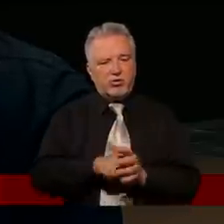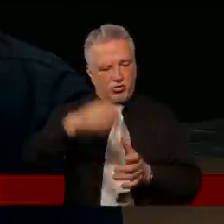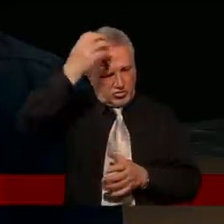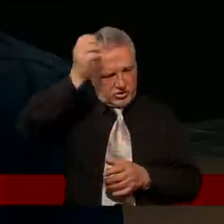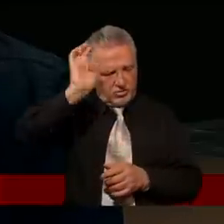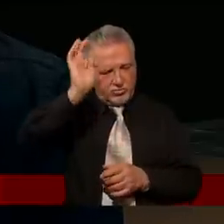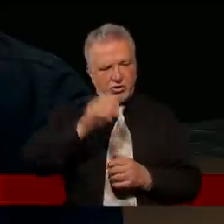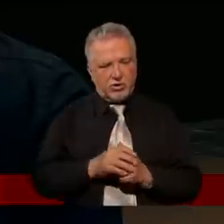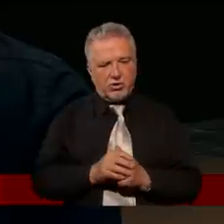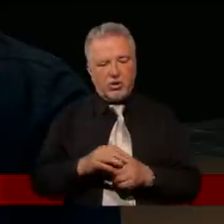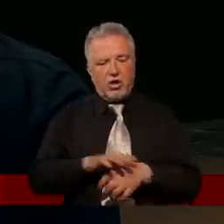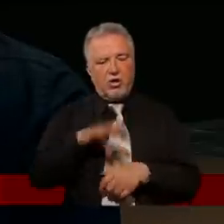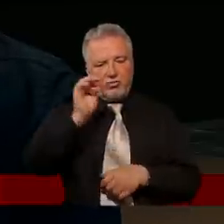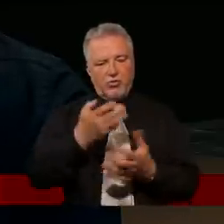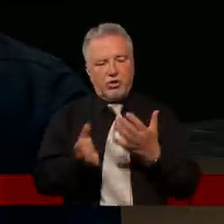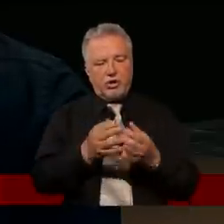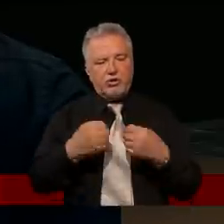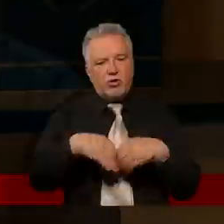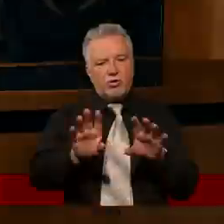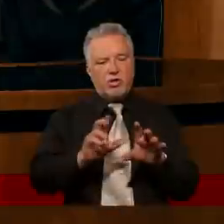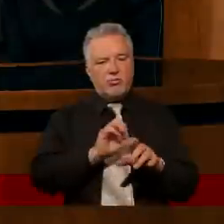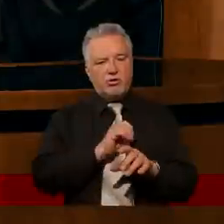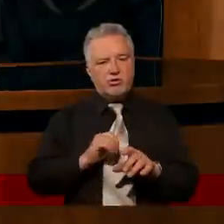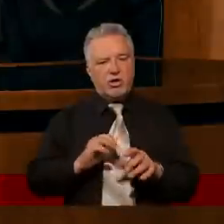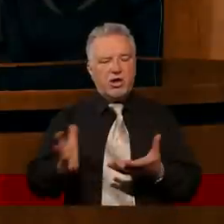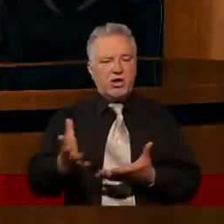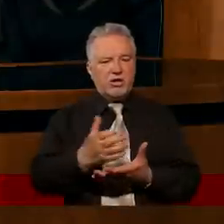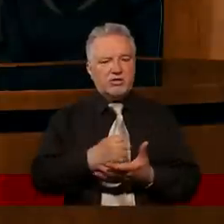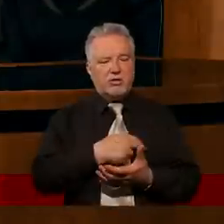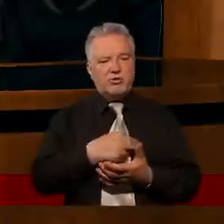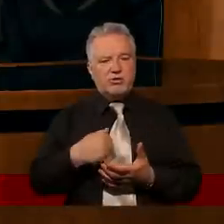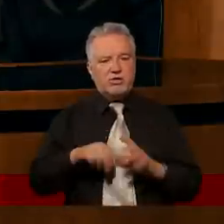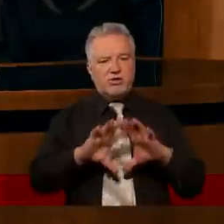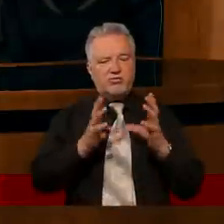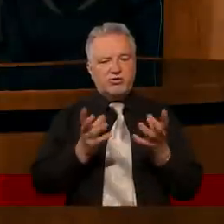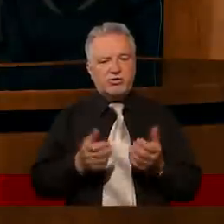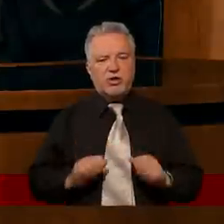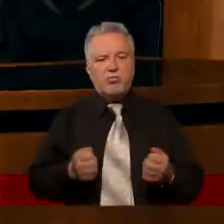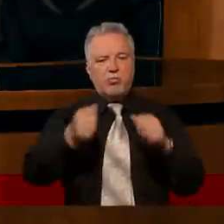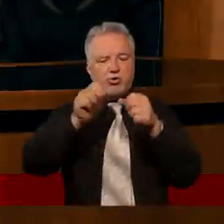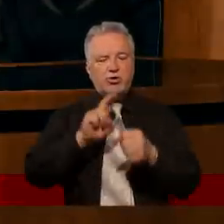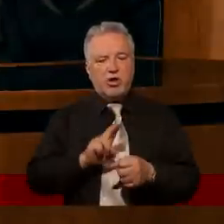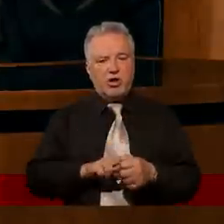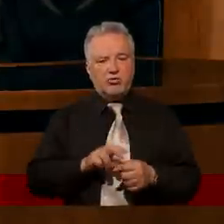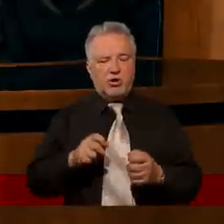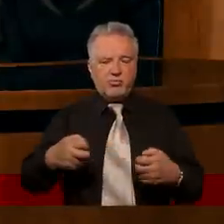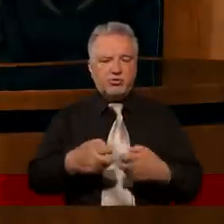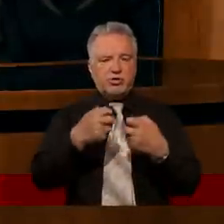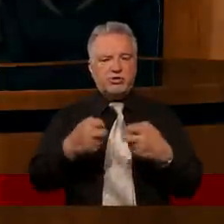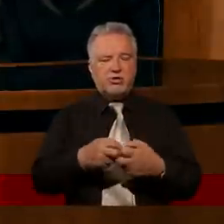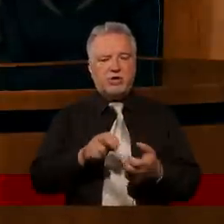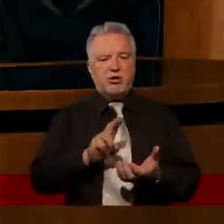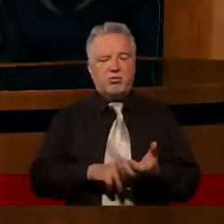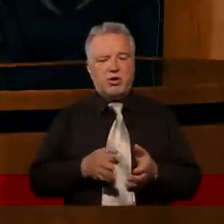Królestwa swego. Twoje ręce się więc polecamy. Zabierz Panie, nasze wszystkie bożki, które przeszkadzają